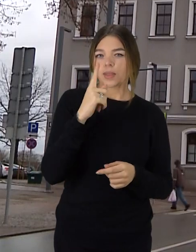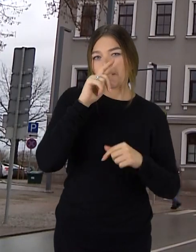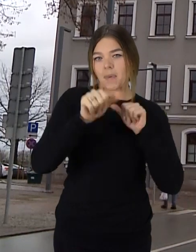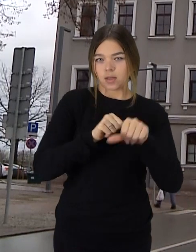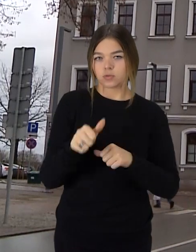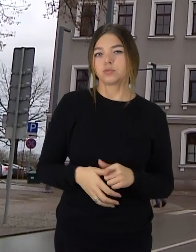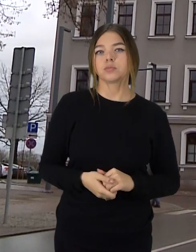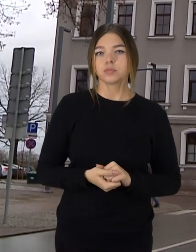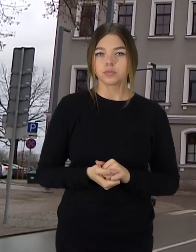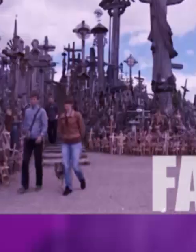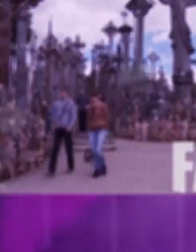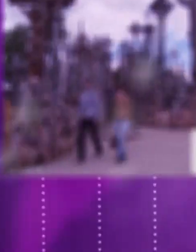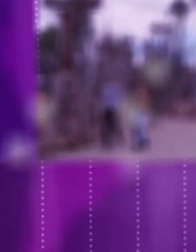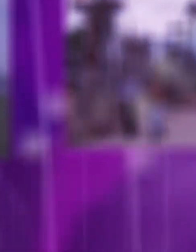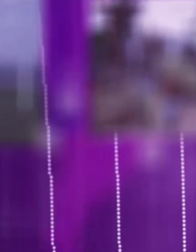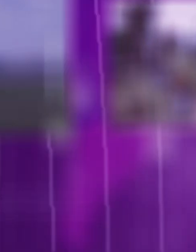vienų stažo metus.